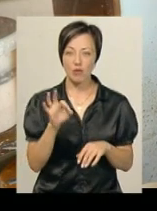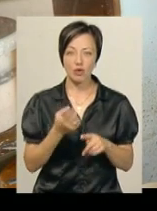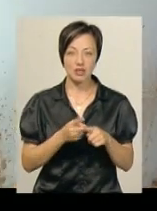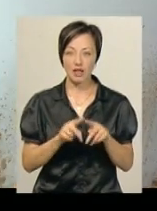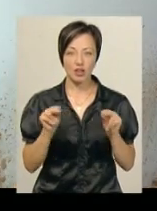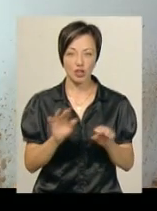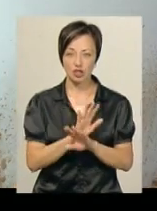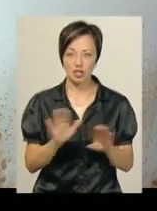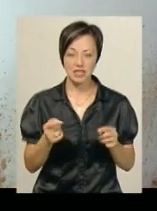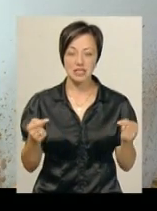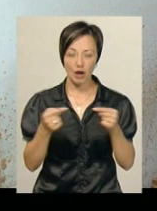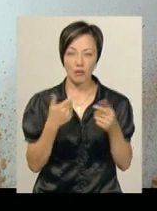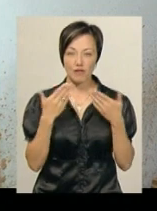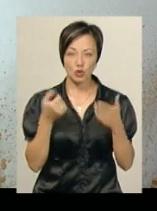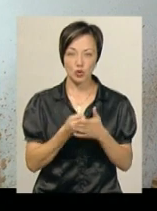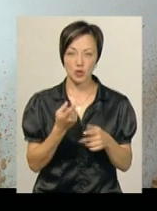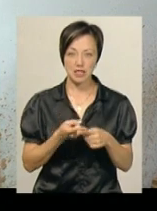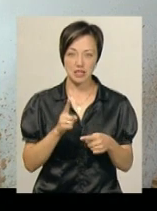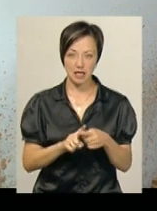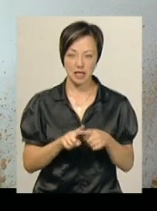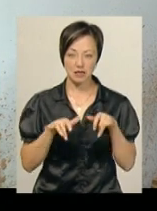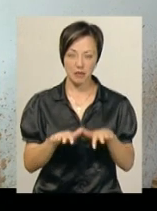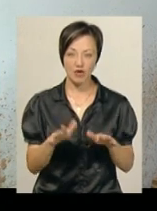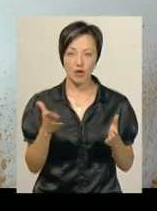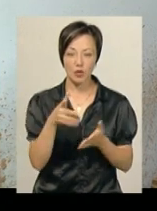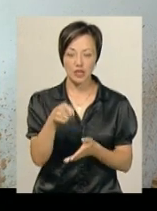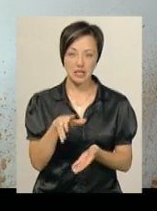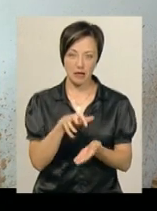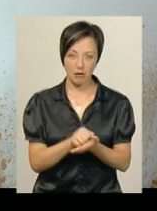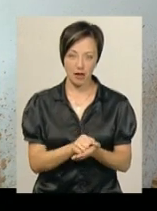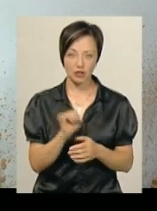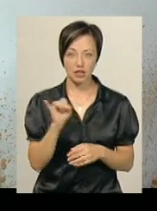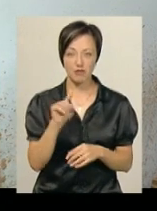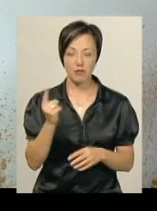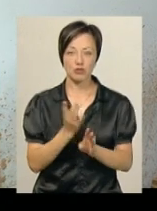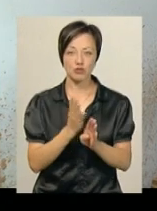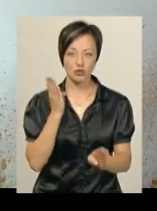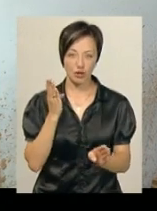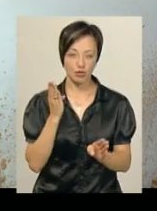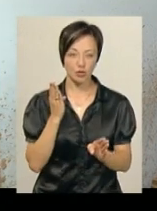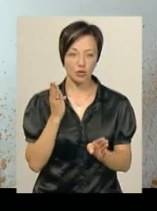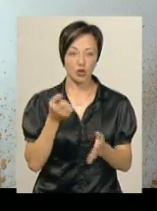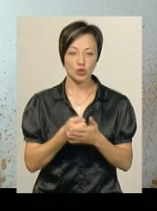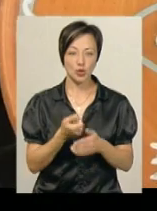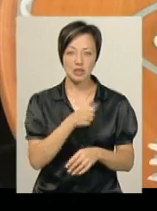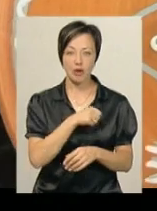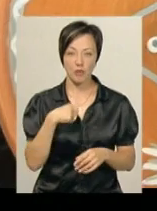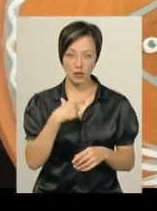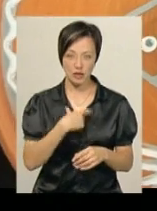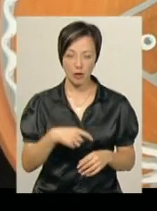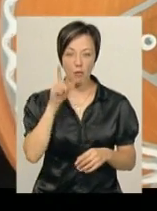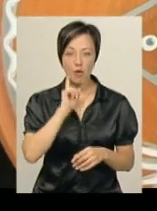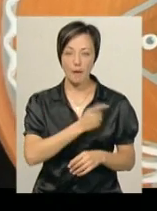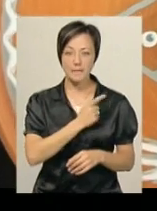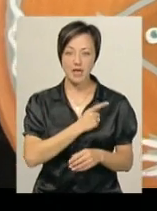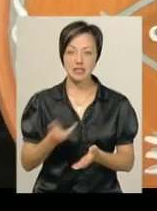чесно. Саме по відношенню до цієї справи, якою ти займаєшся, і в першу чергу до самого себе». А поки